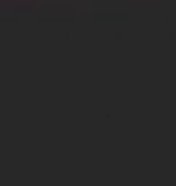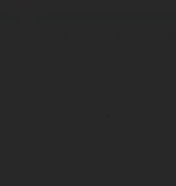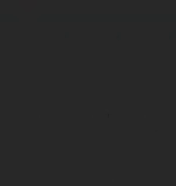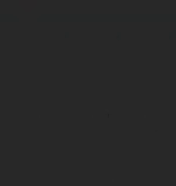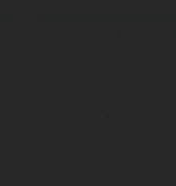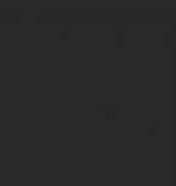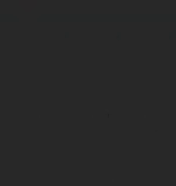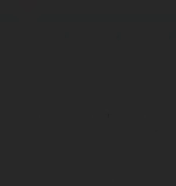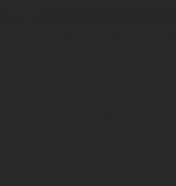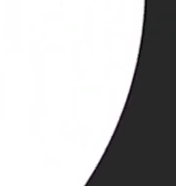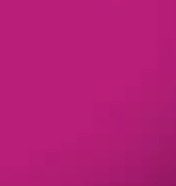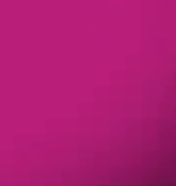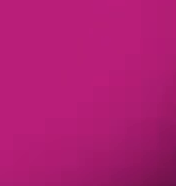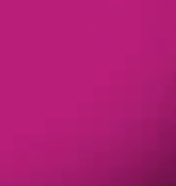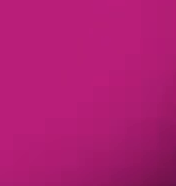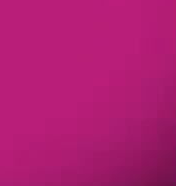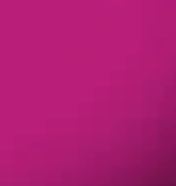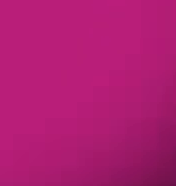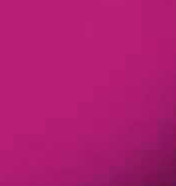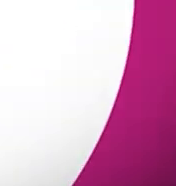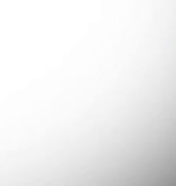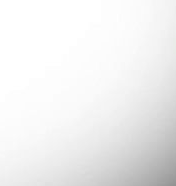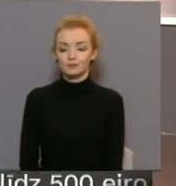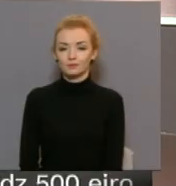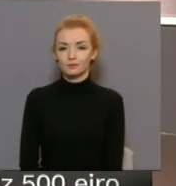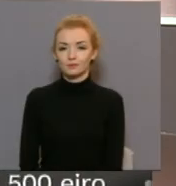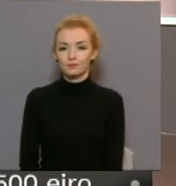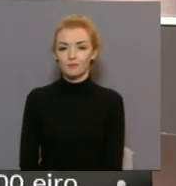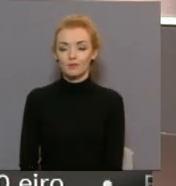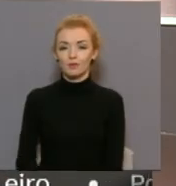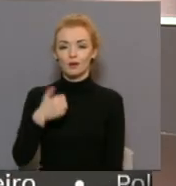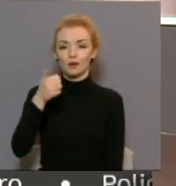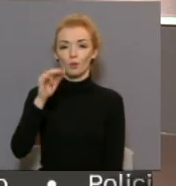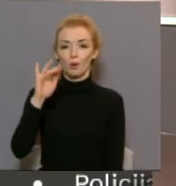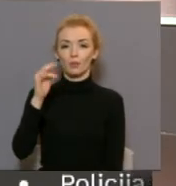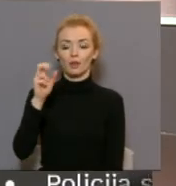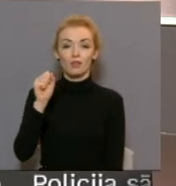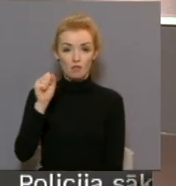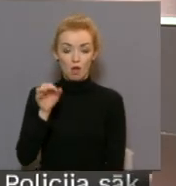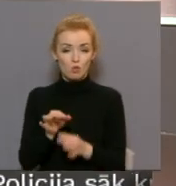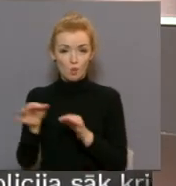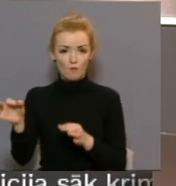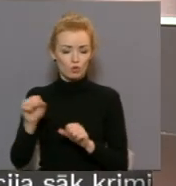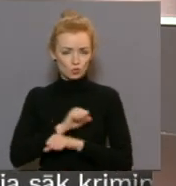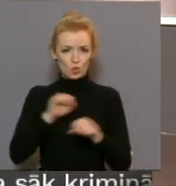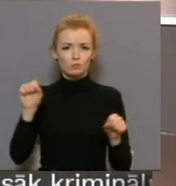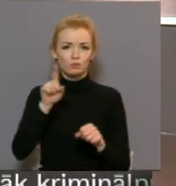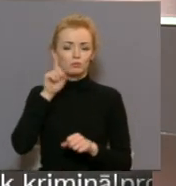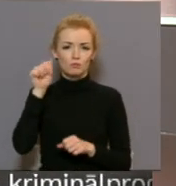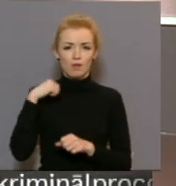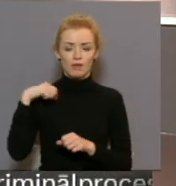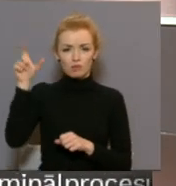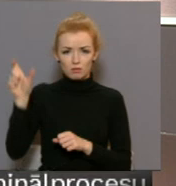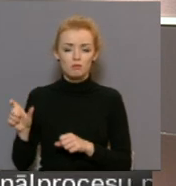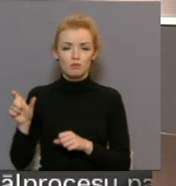Re, visi ēters ir te! Grūbiņas novadā vakar kāda drosmīgas ievieta vēl pirms glābēja